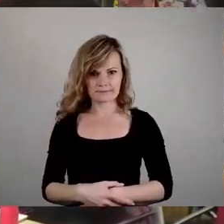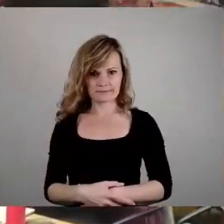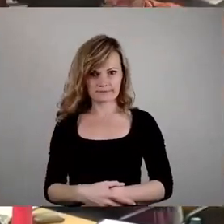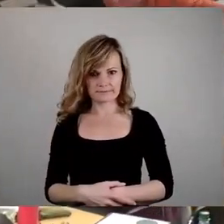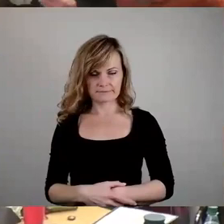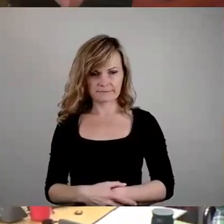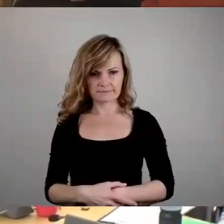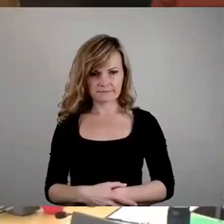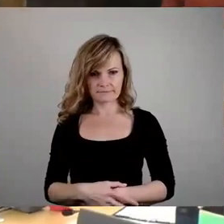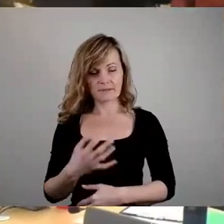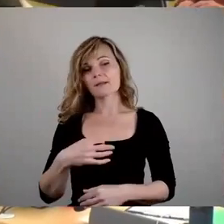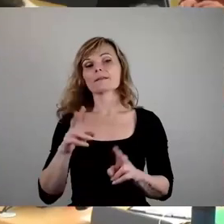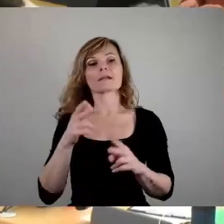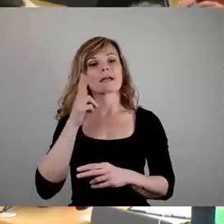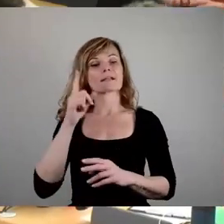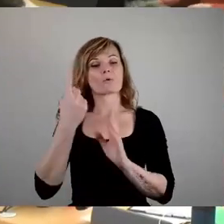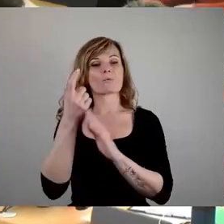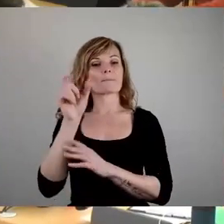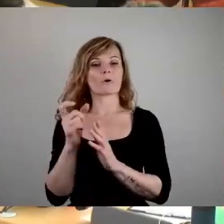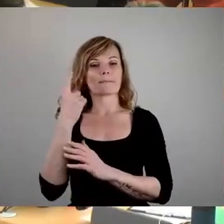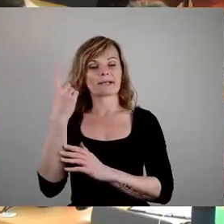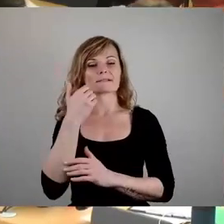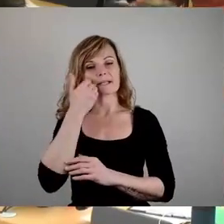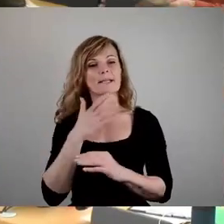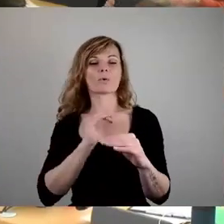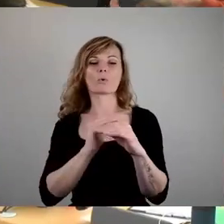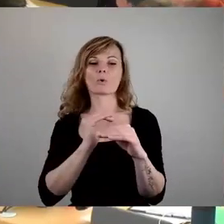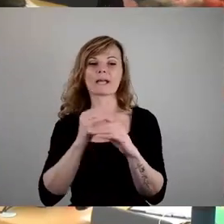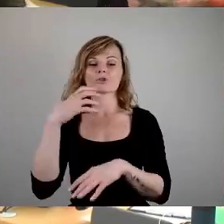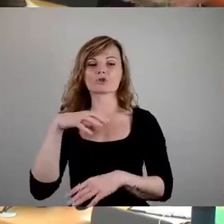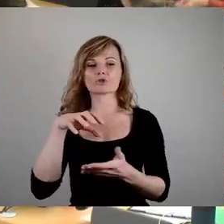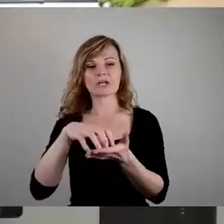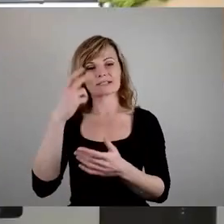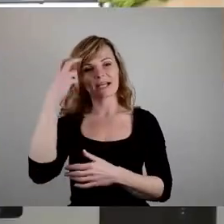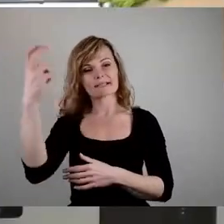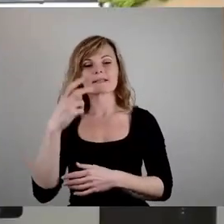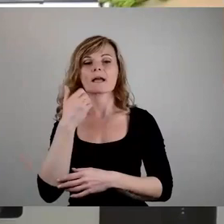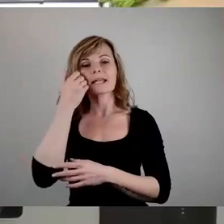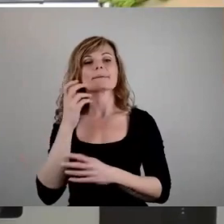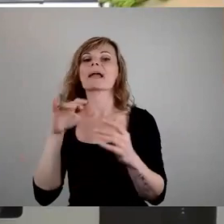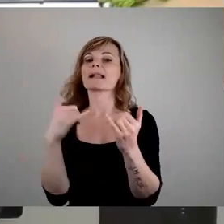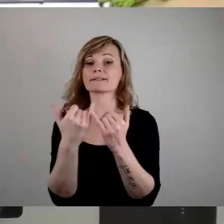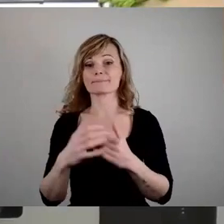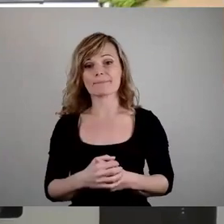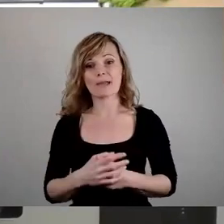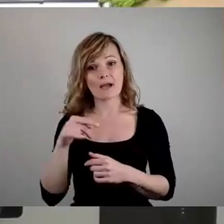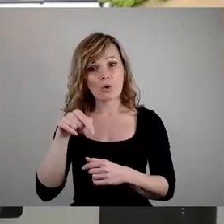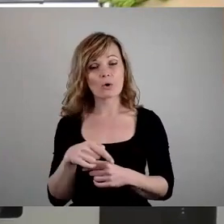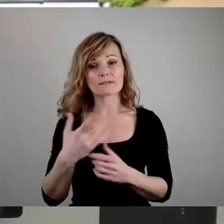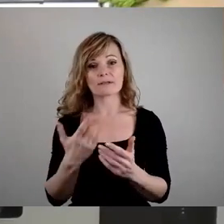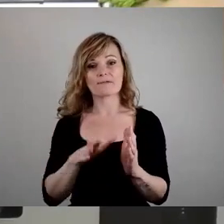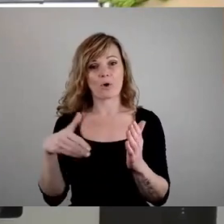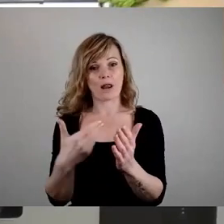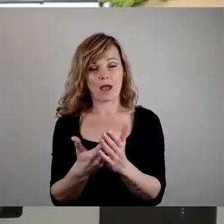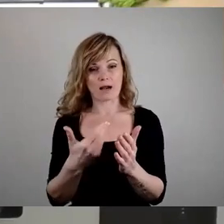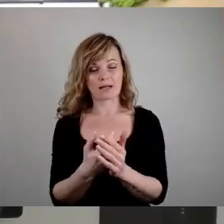Sehr geehrter Herr Oberbürgermeister, liebe Kolleginnen und Kollegen Stadträte, liebe Eltern. Mit der heute zu beschließenden Vorlage wird die Unwucht in der